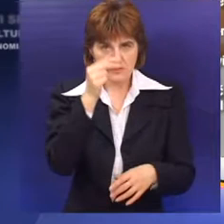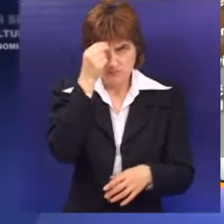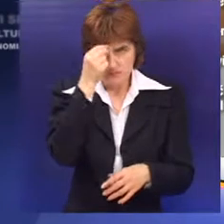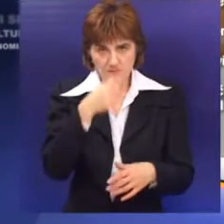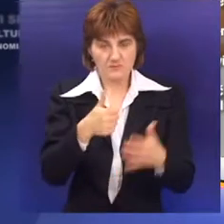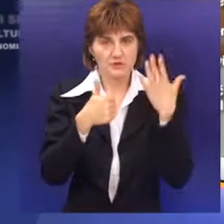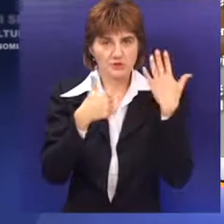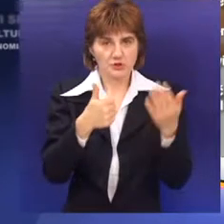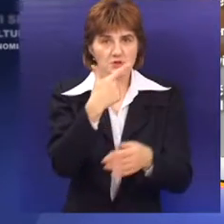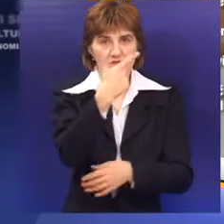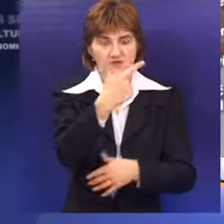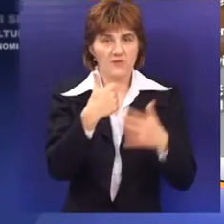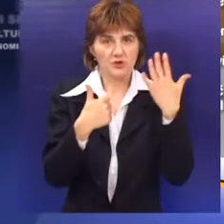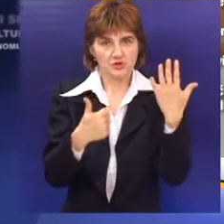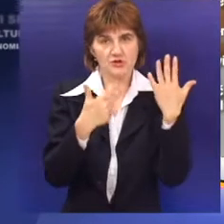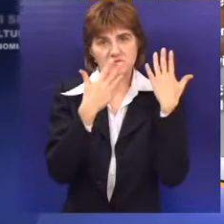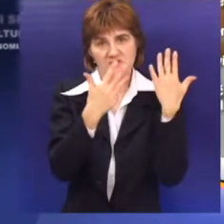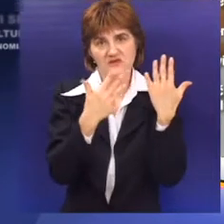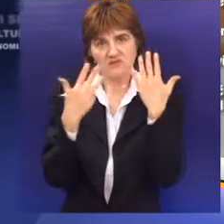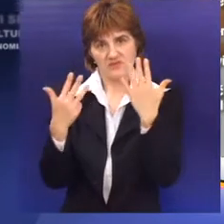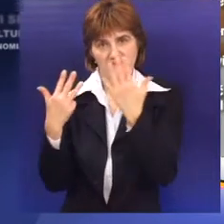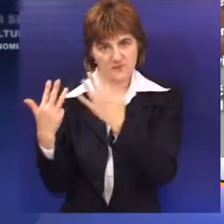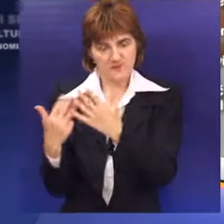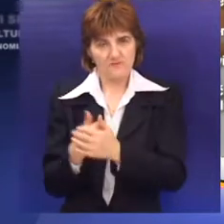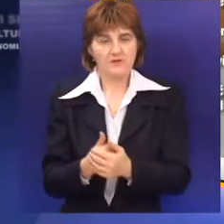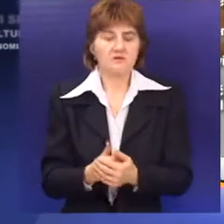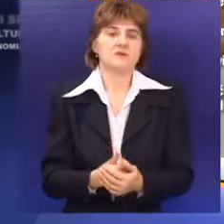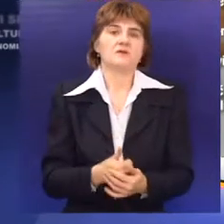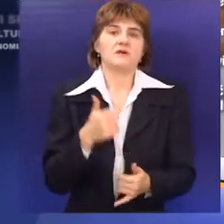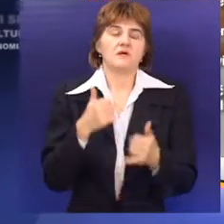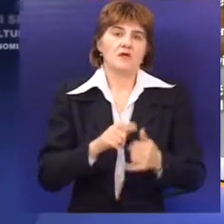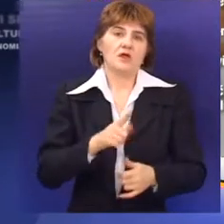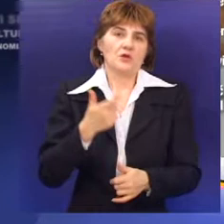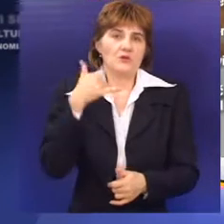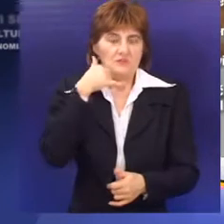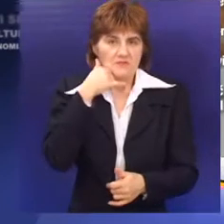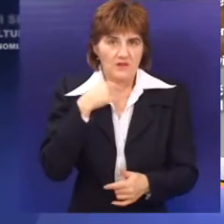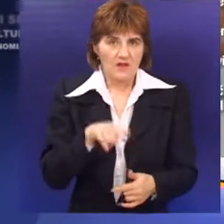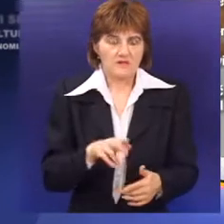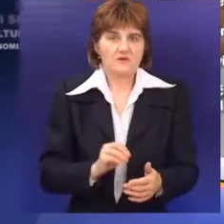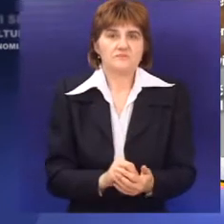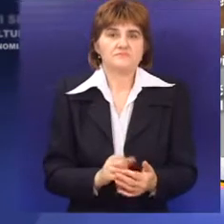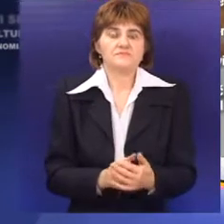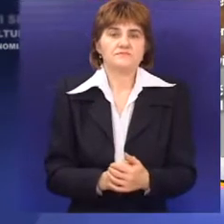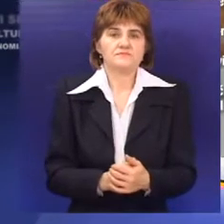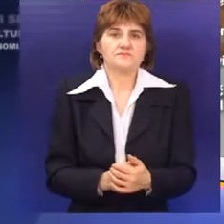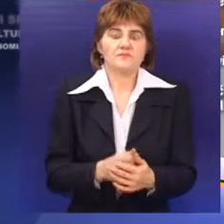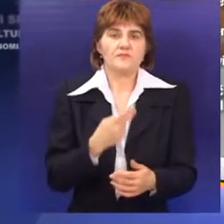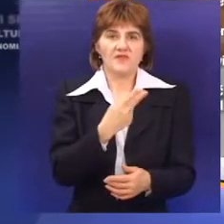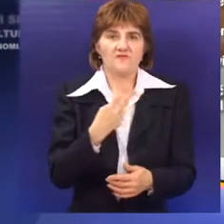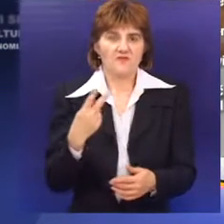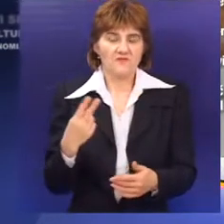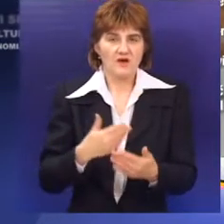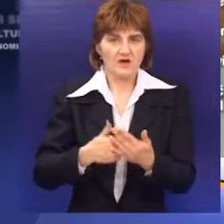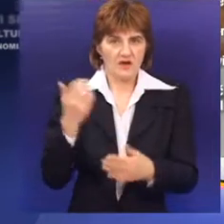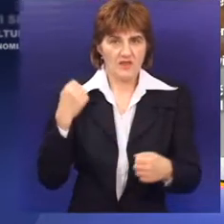626 999, SMS-a na broj 069 626 999, web